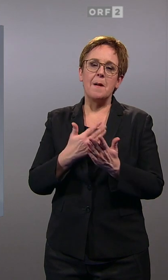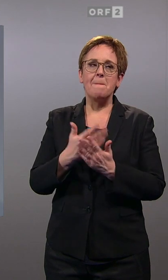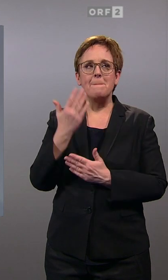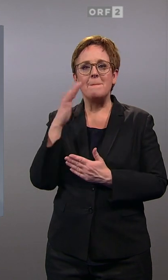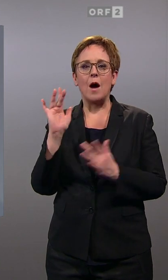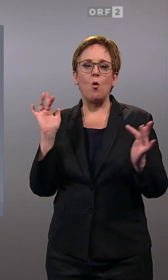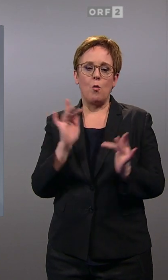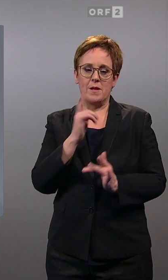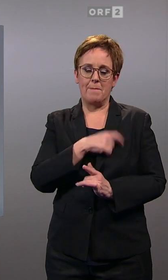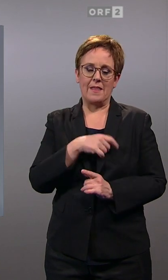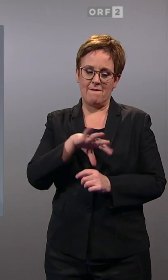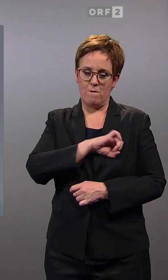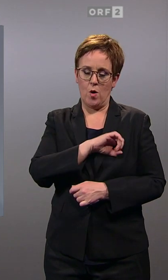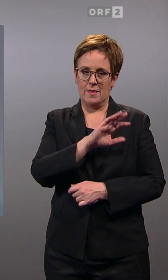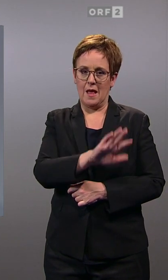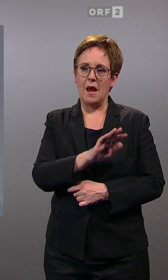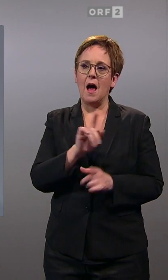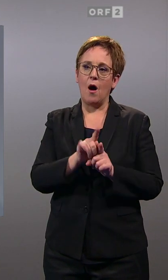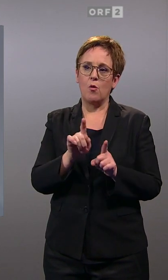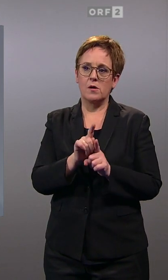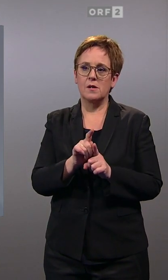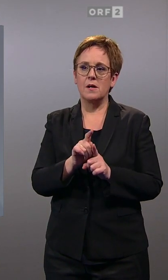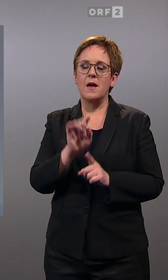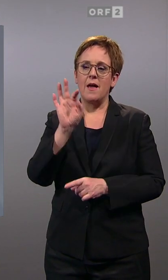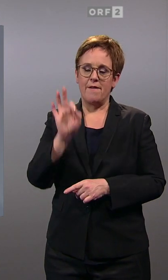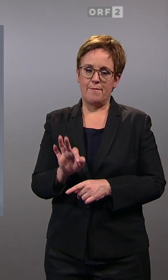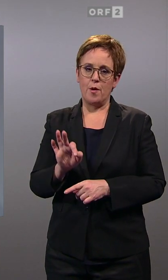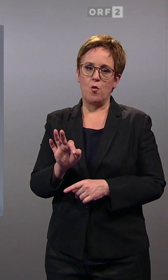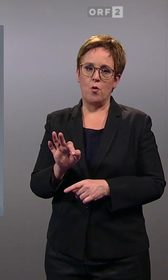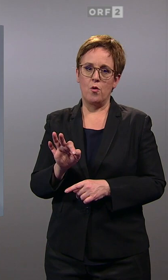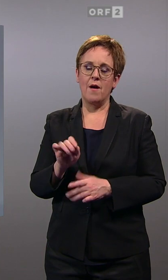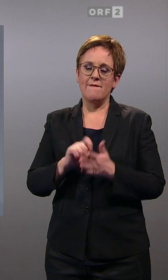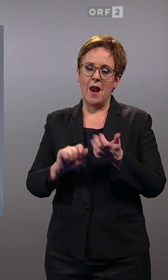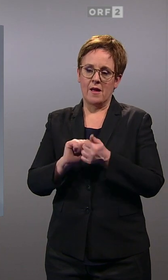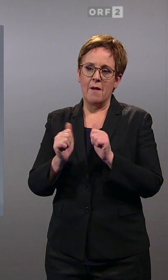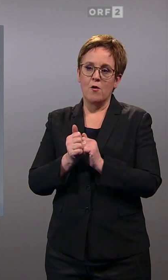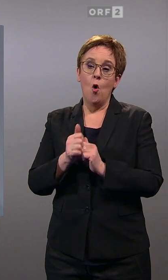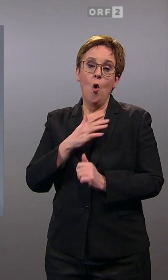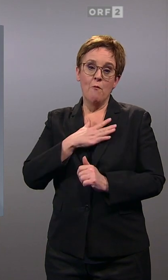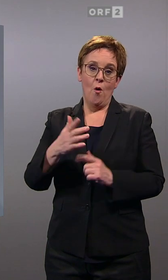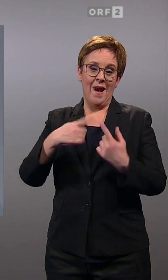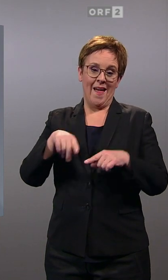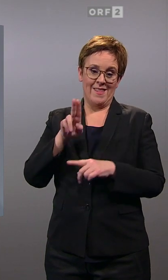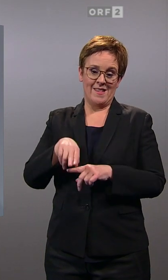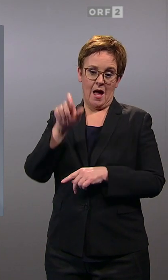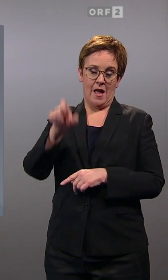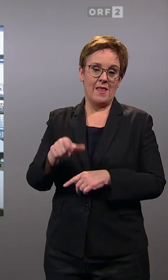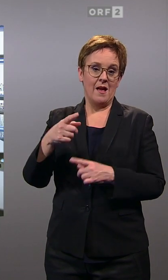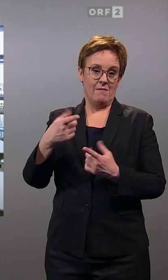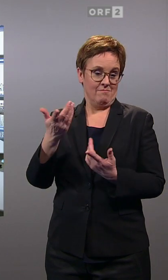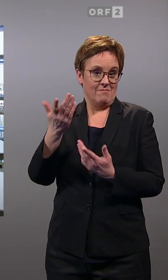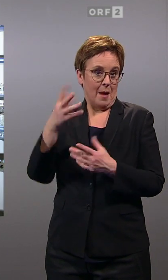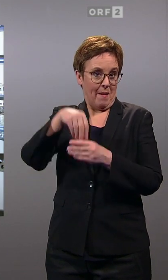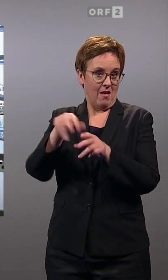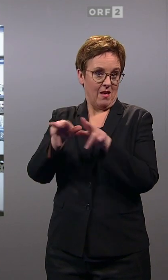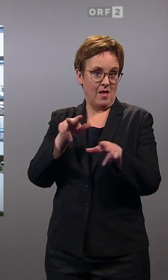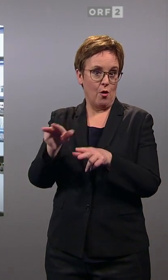Oppositionsparteien nutzen. Erklärt auch, warum sich die FPÖ hier im Wahlkampf, obwohl ja mit Landesrat Waldhäusl in der Regierung sitzend,